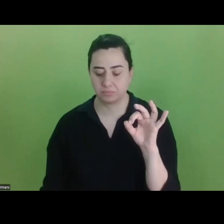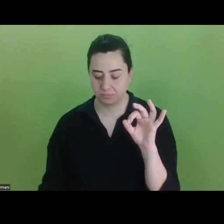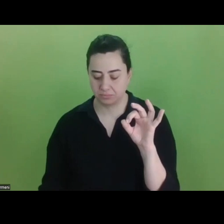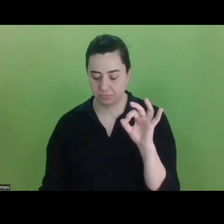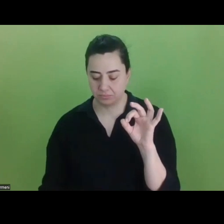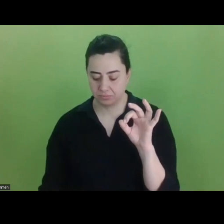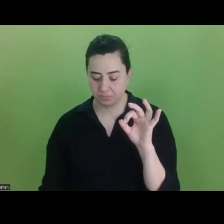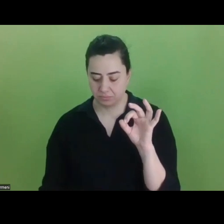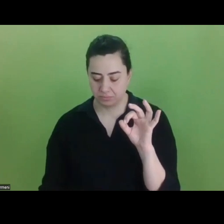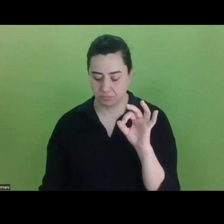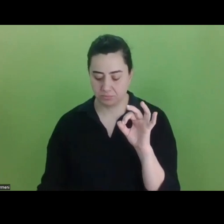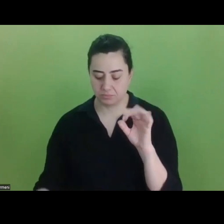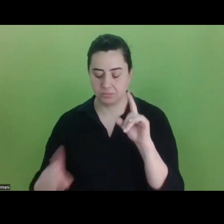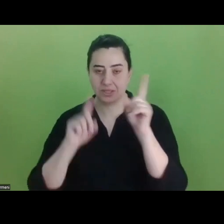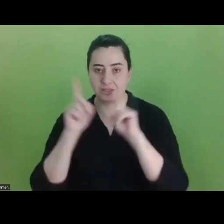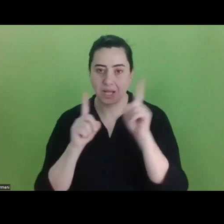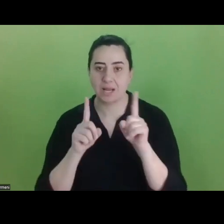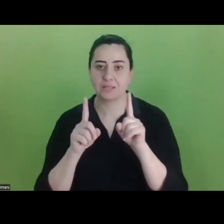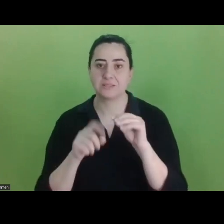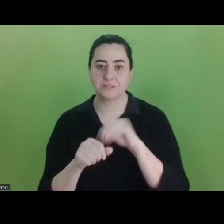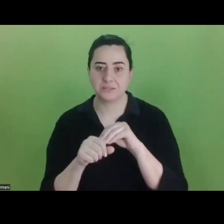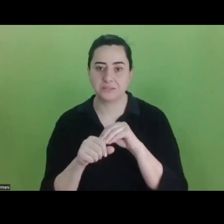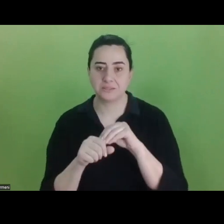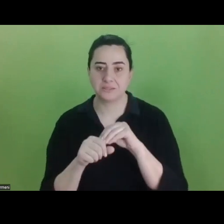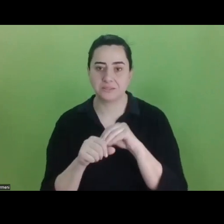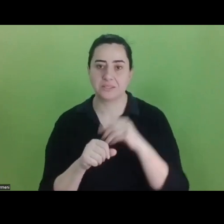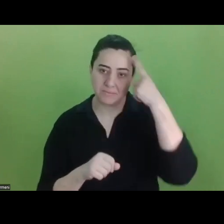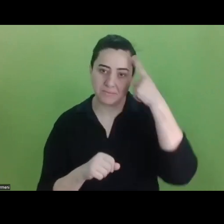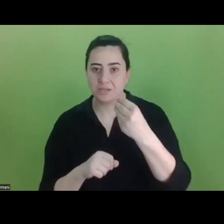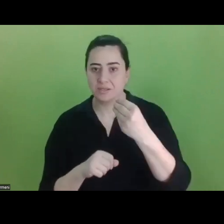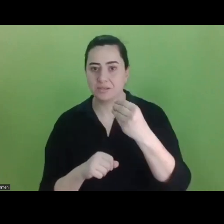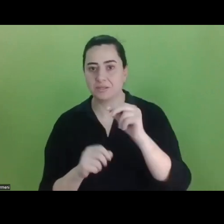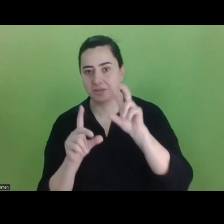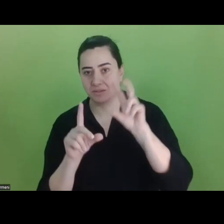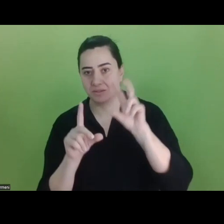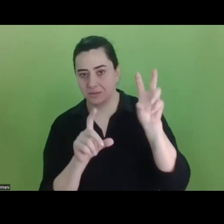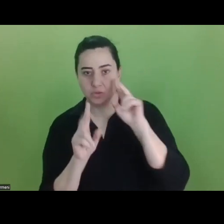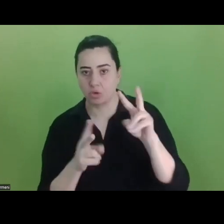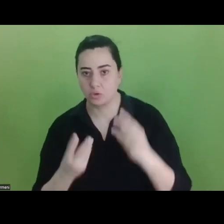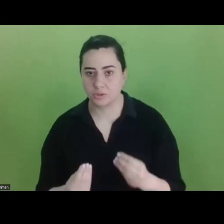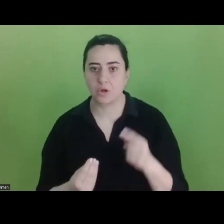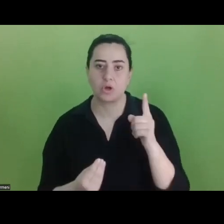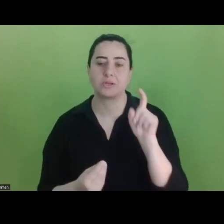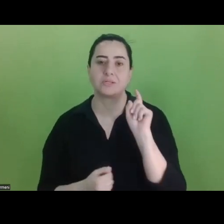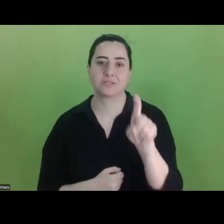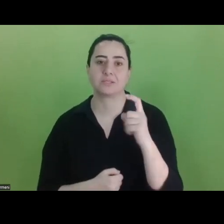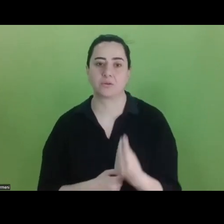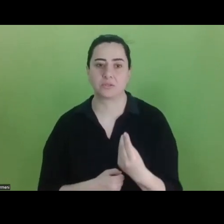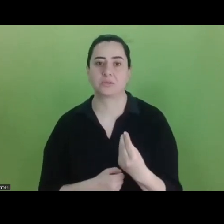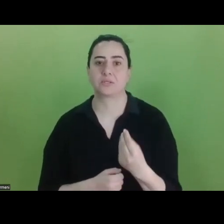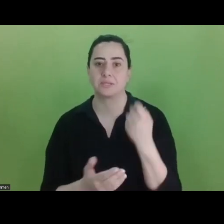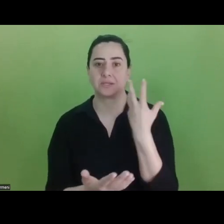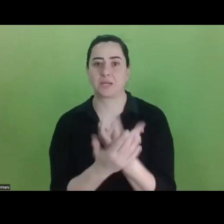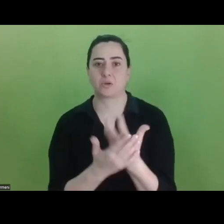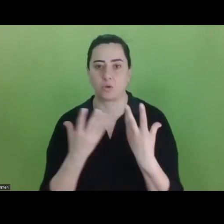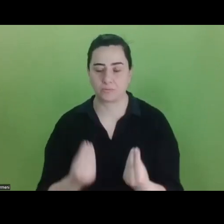.net yani internet sayfamızdan girerek sağ üst tarafta bilgi sistemi diye zaten bir buton göreceksiniz. Ona tıklayarak kayıt olabilirsiniz. Kayıt